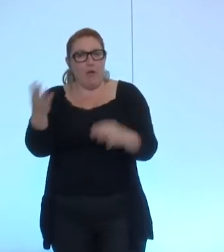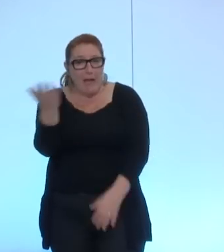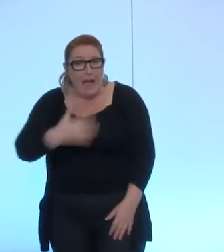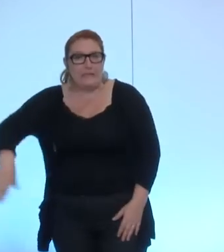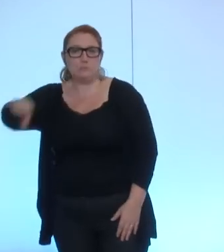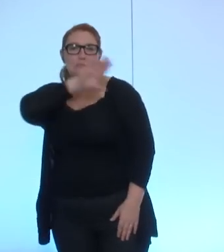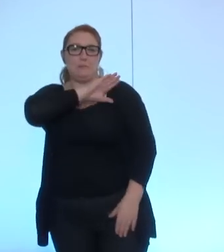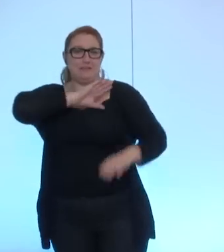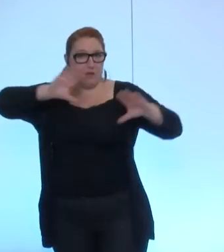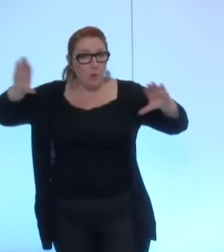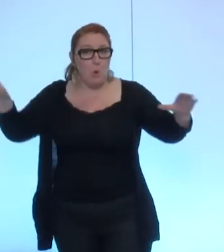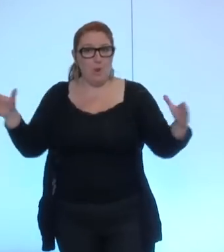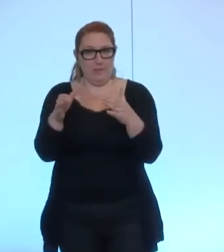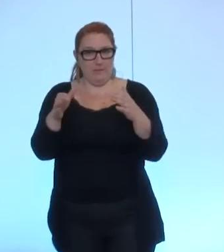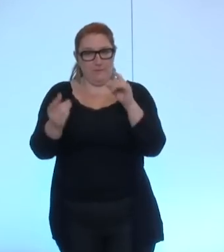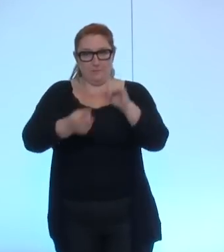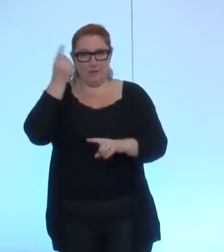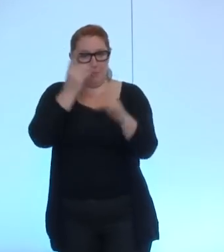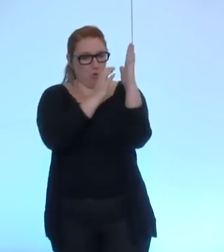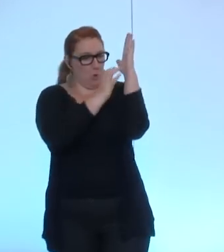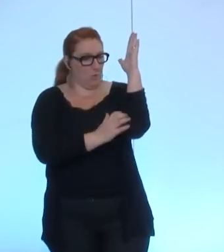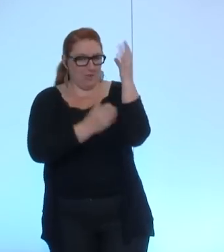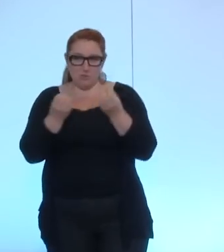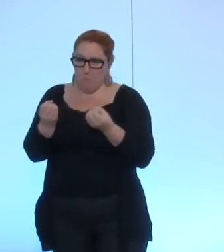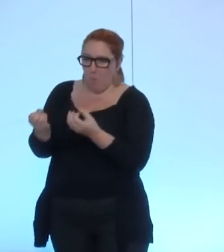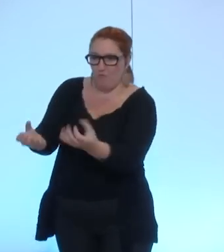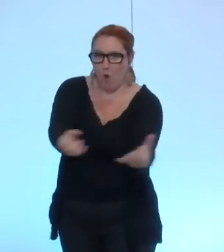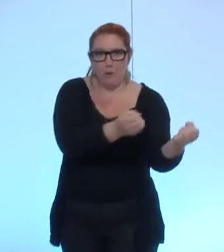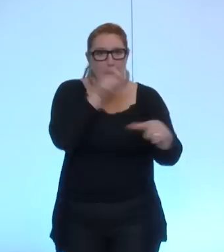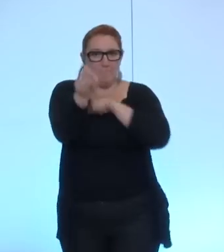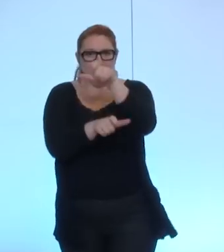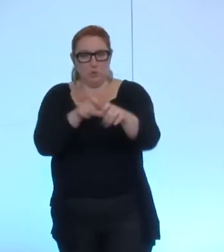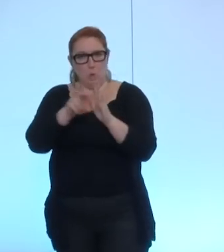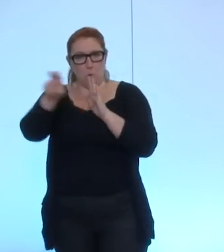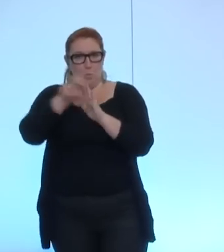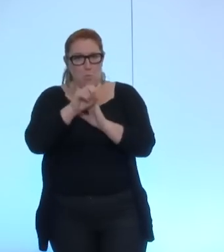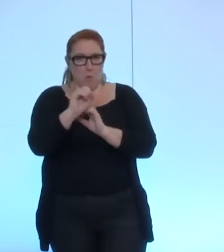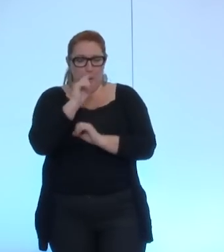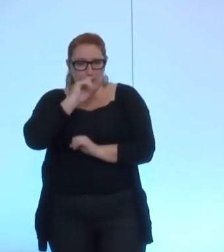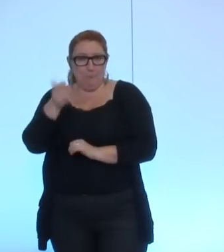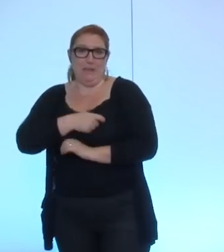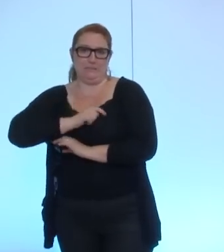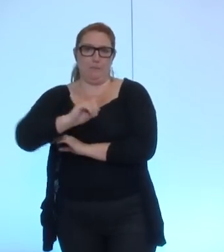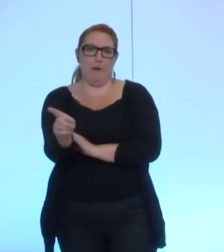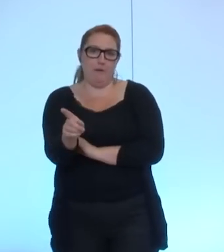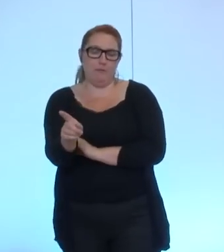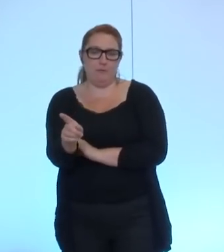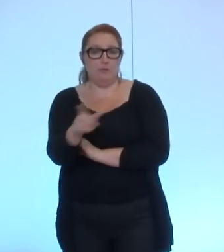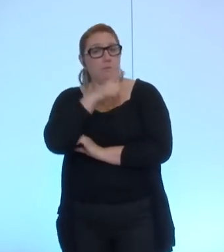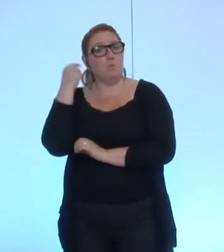texte ne blesse aucune fraction de la communauté grenobloise monsieur Piolle c'est votre